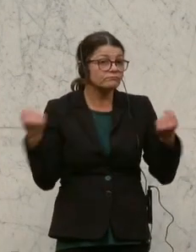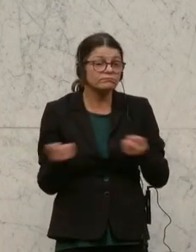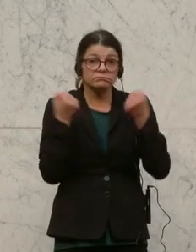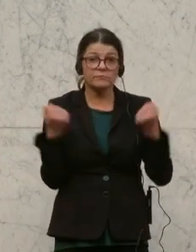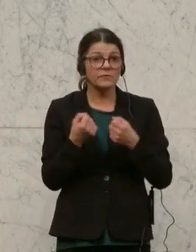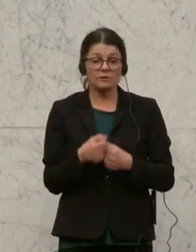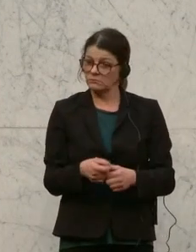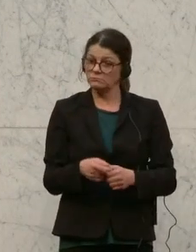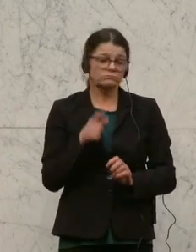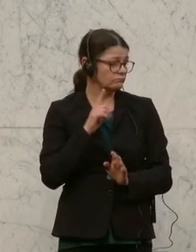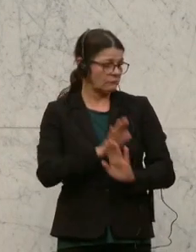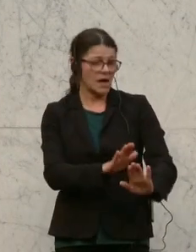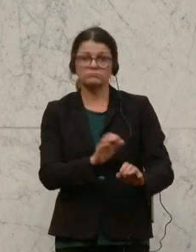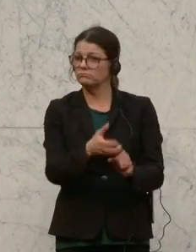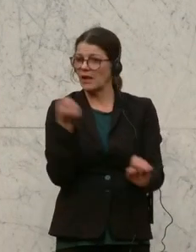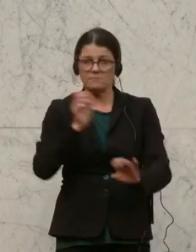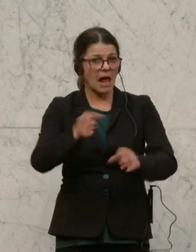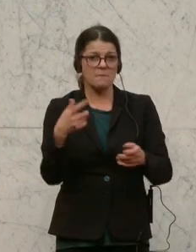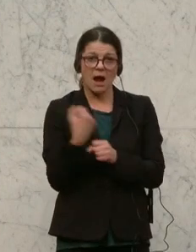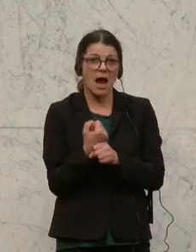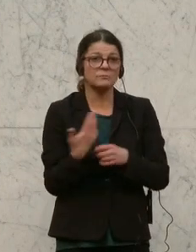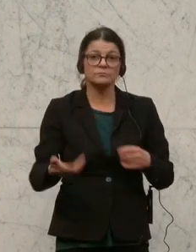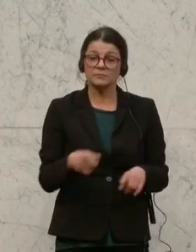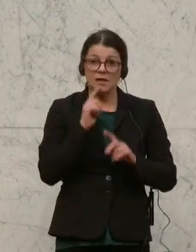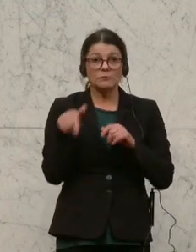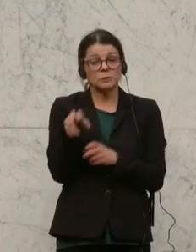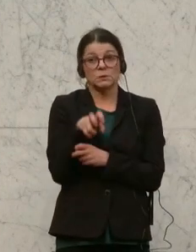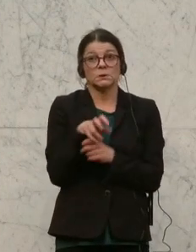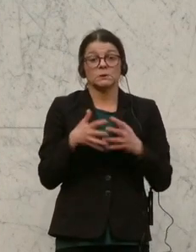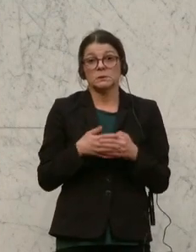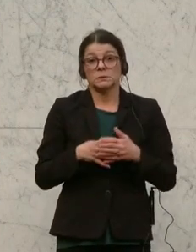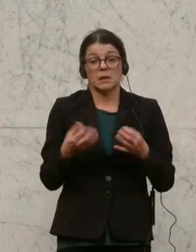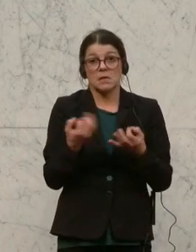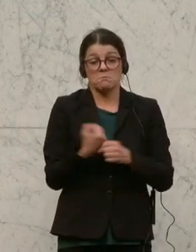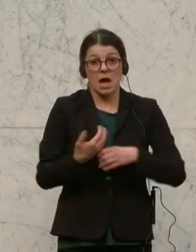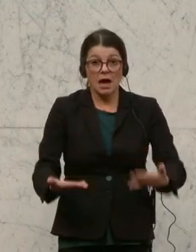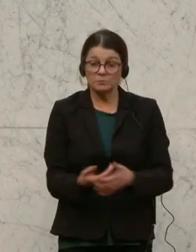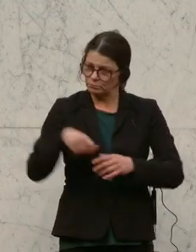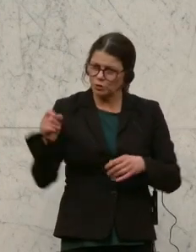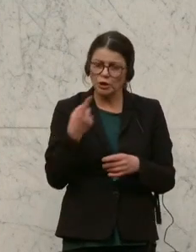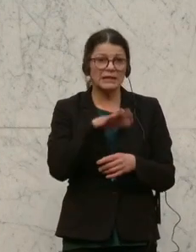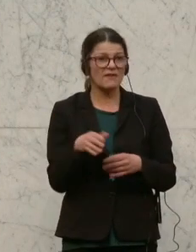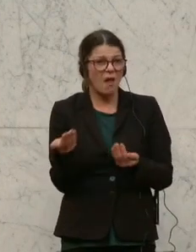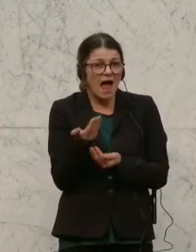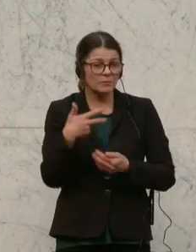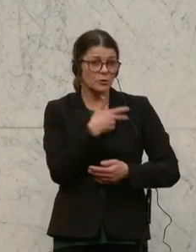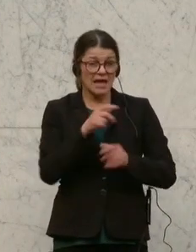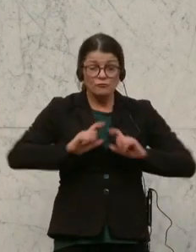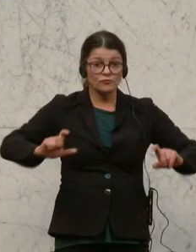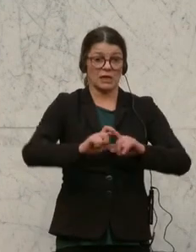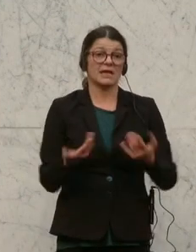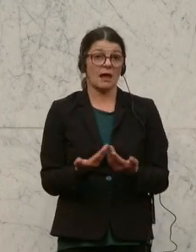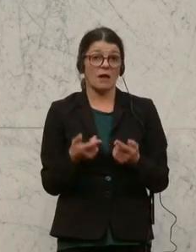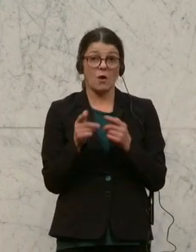ferngehalten. Sie wurden zu Untätigkeit verurteilt, was natürlich gerade Kinder aus ärmeren sozialen Schichten